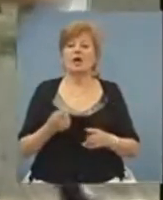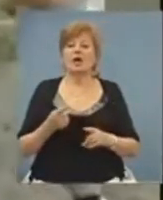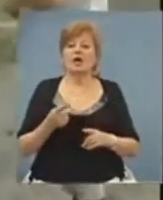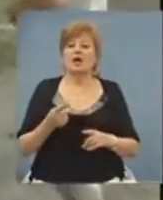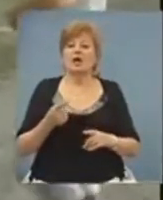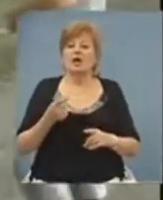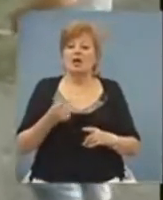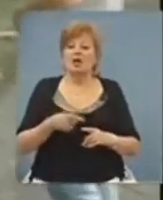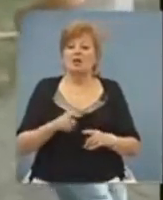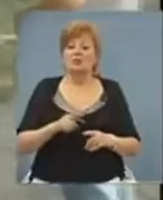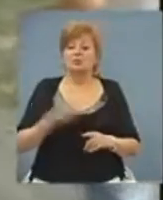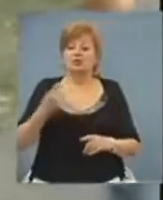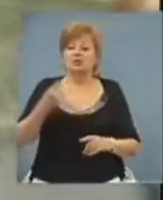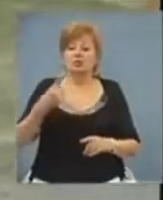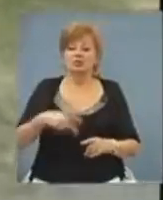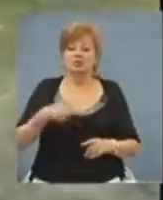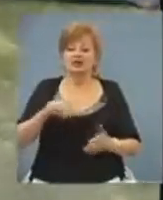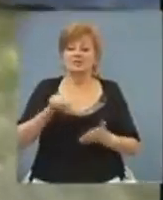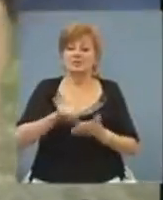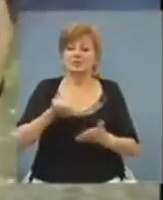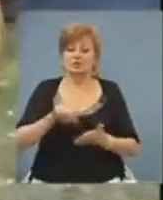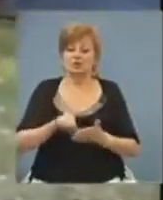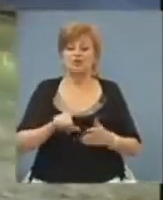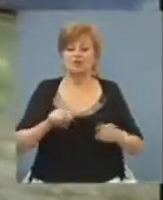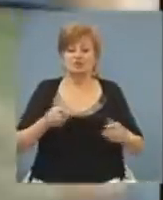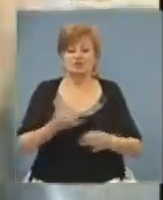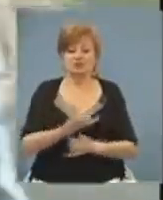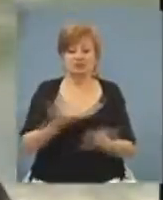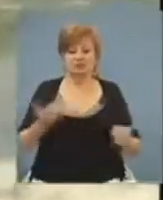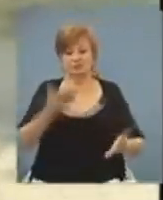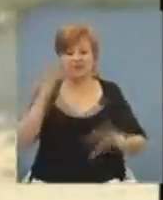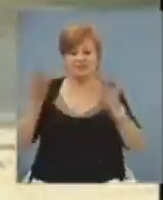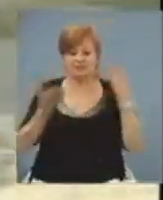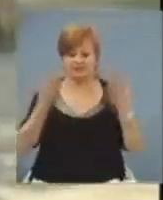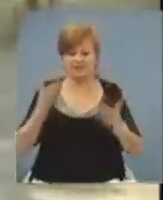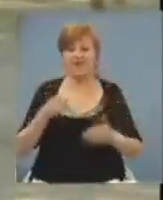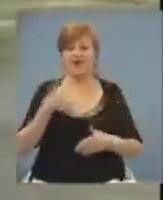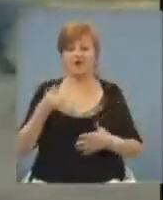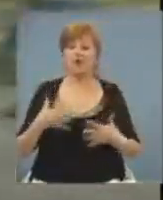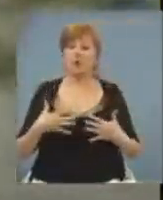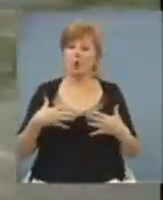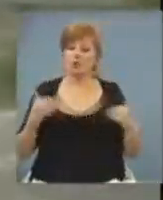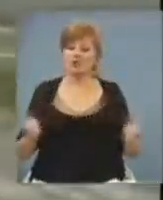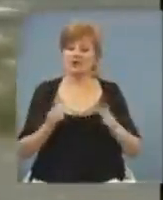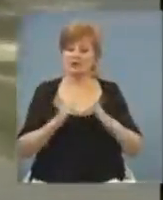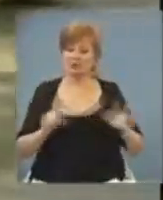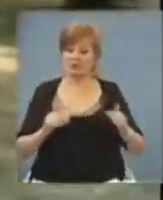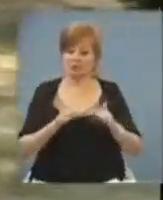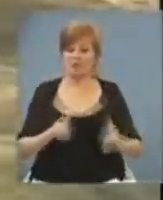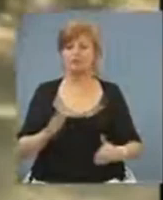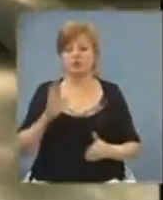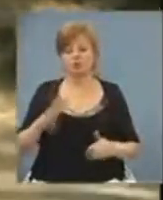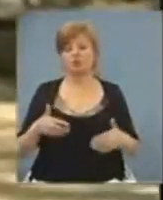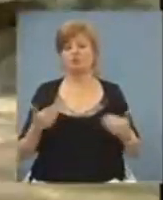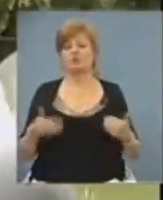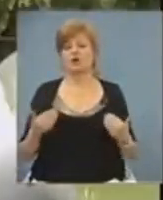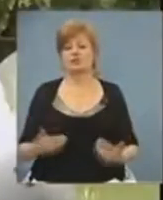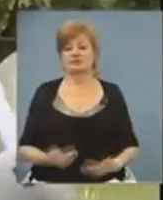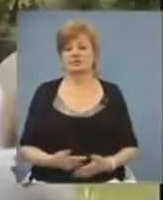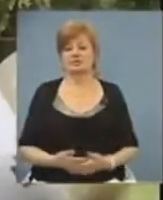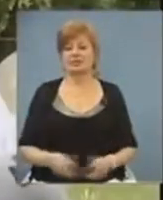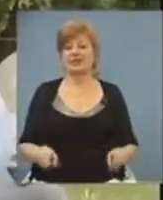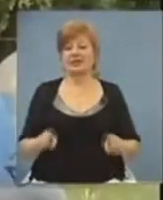Конкурувати довелося з понад 120 учасниками. Організатори заходу переконані – оздоровлення у наметовому таборі піде дітям на користь.